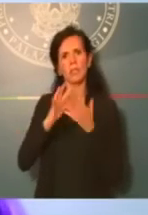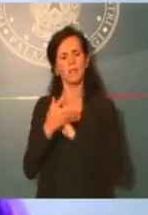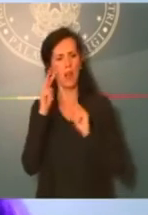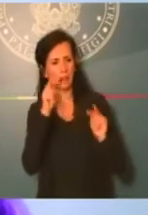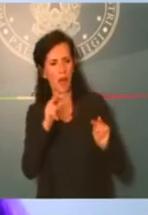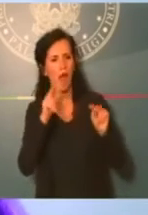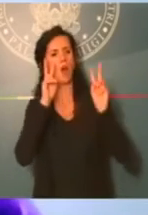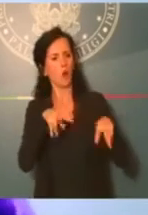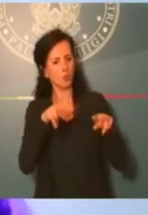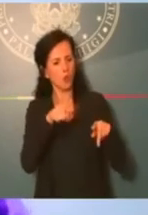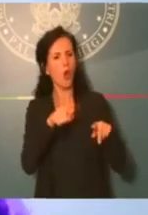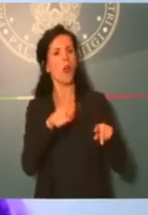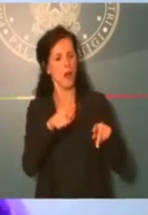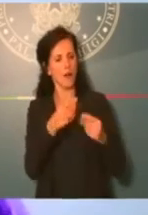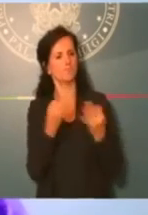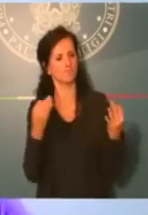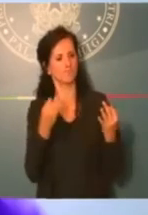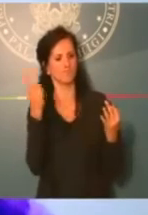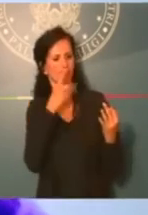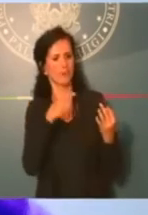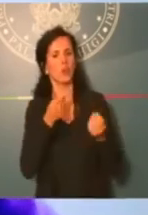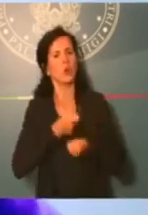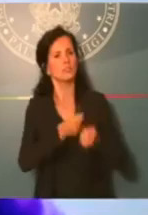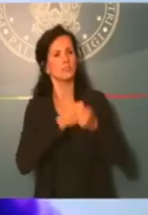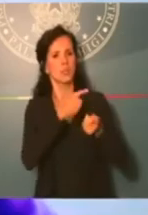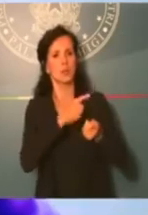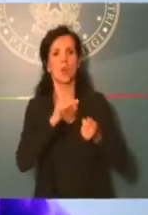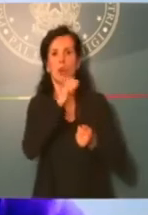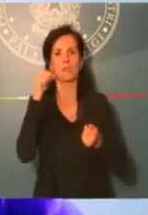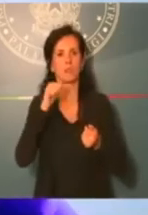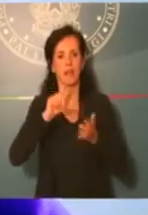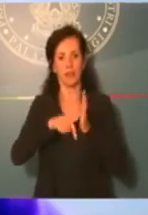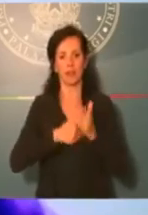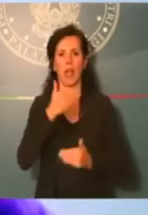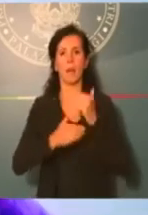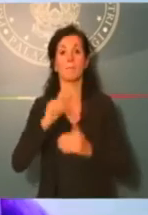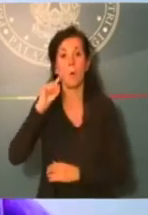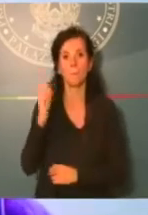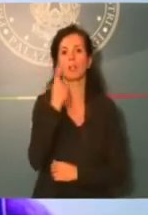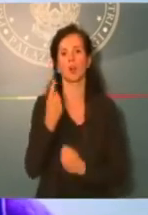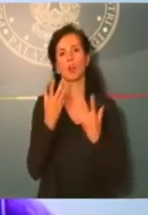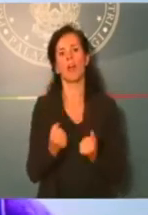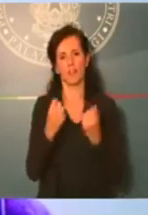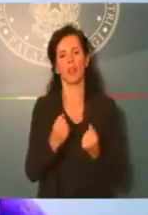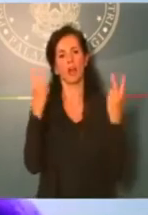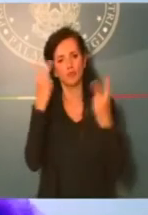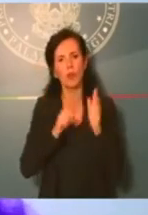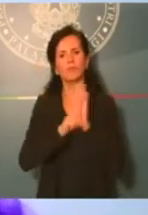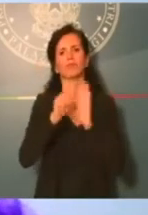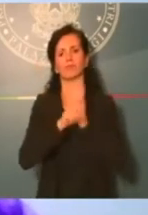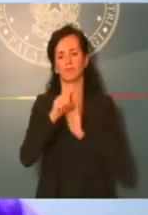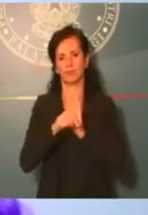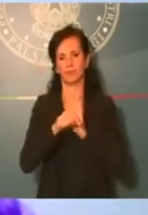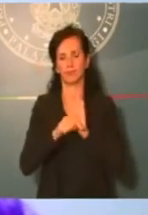maniera da dare uno stimolo alla pubblica amministrazione per renderla migliore, più efficace e più efficiente sul fronte dell